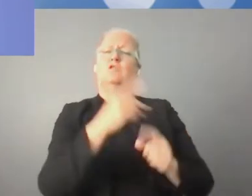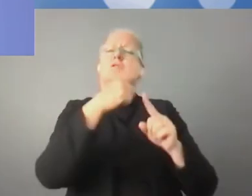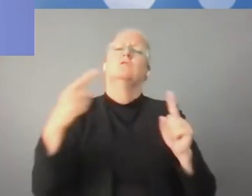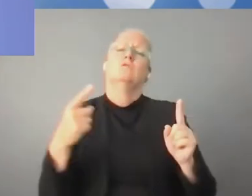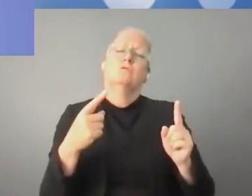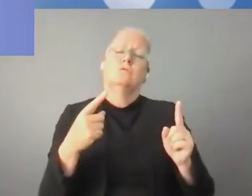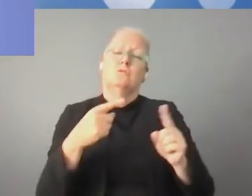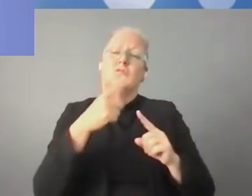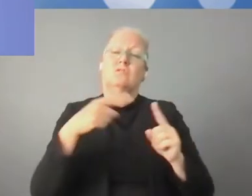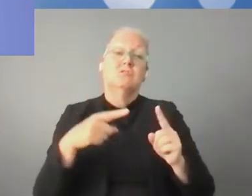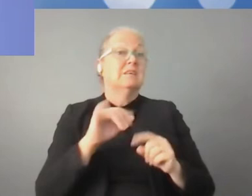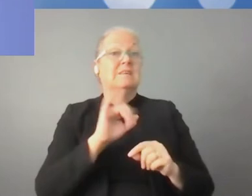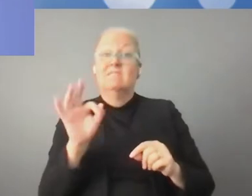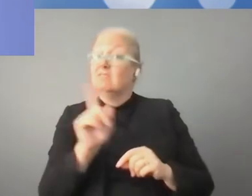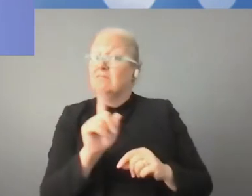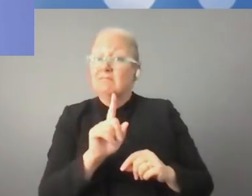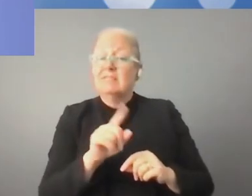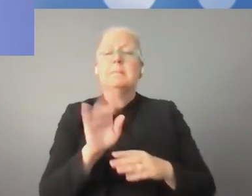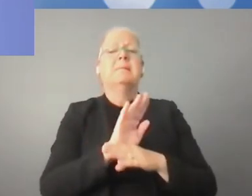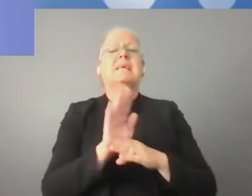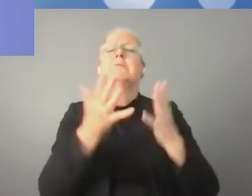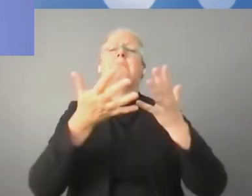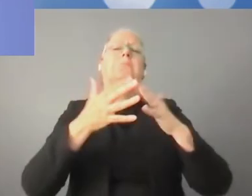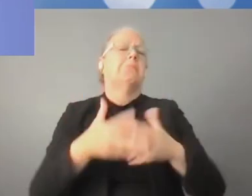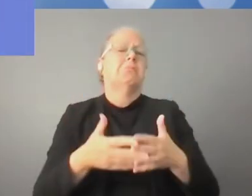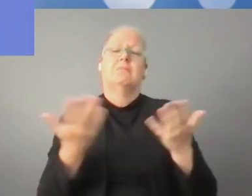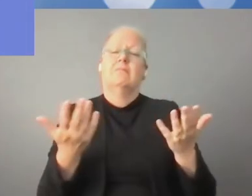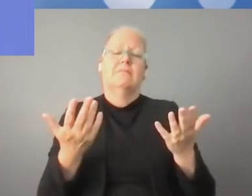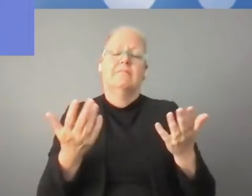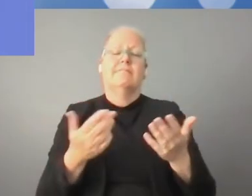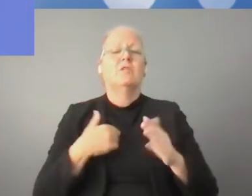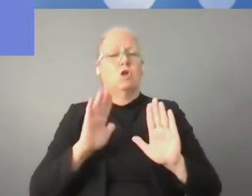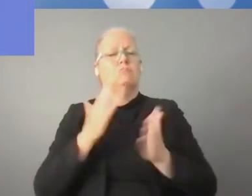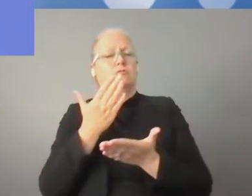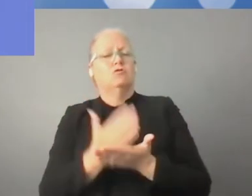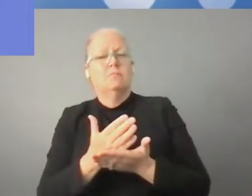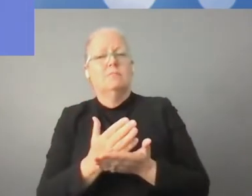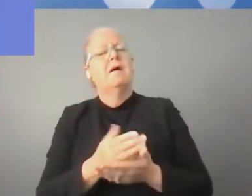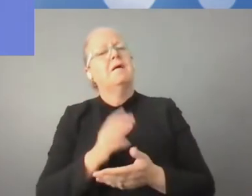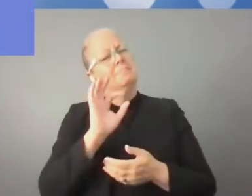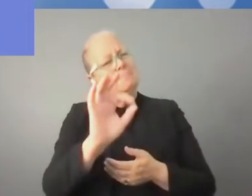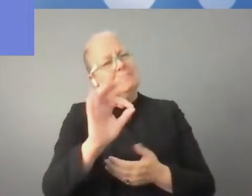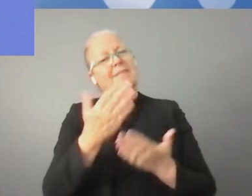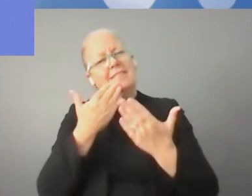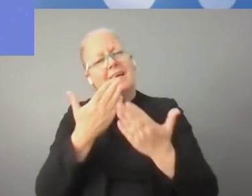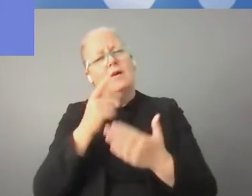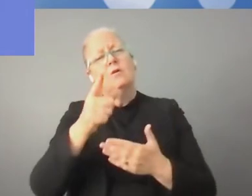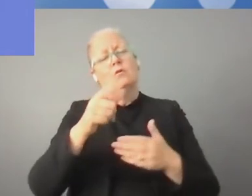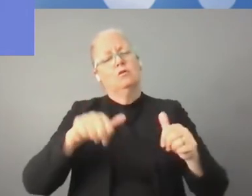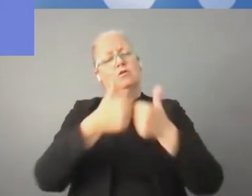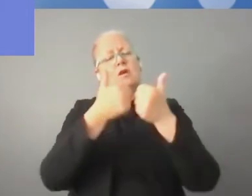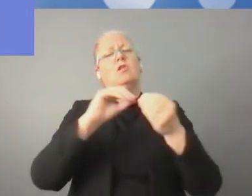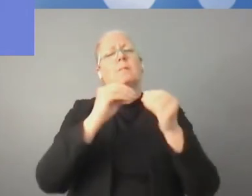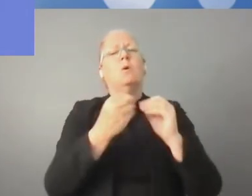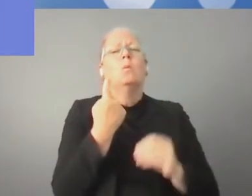które pozwolą przedsiębiorcom skuteczniej działać w sferze cyfrowej. Bardzo dziękuję. Spodobała mi